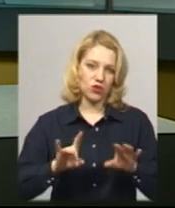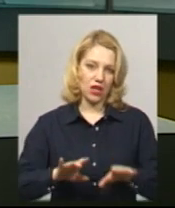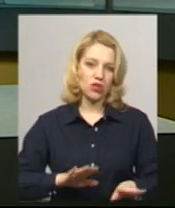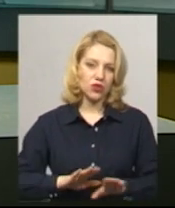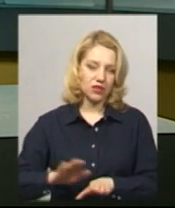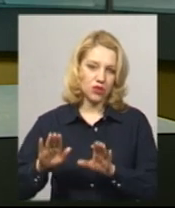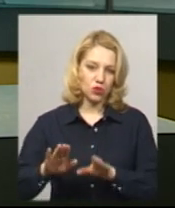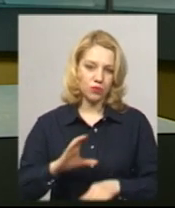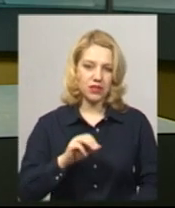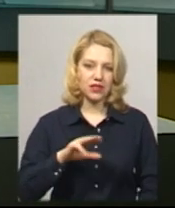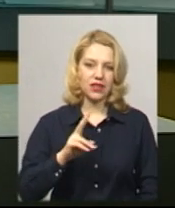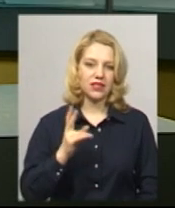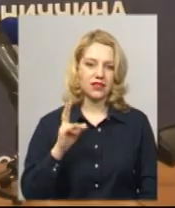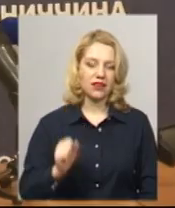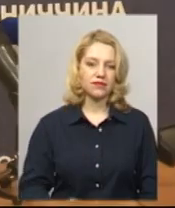Оксана Сетницька.